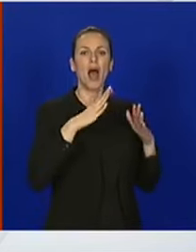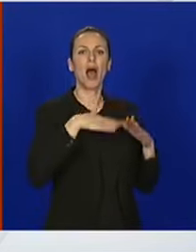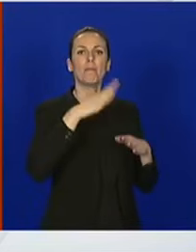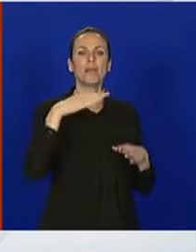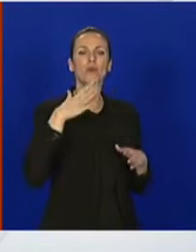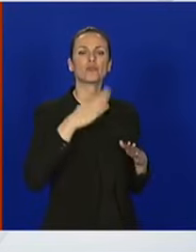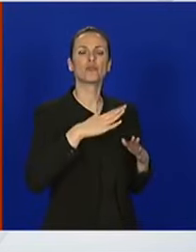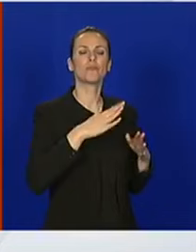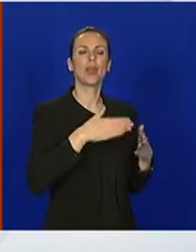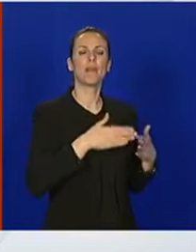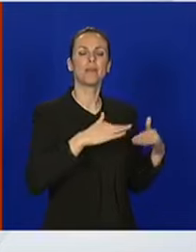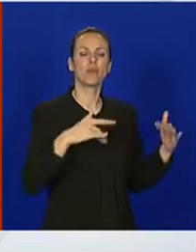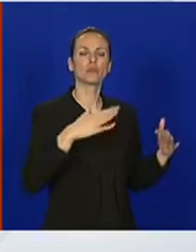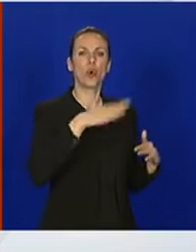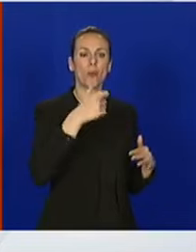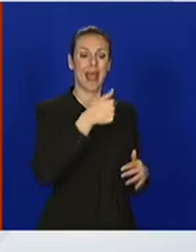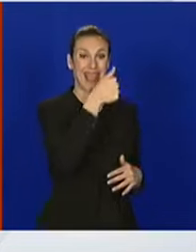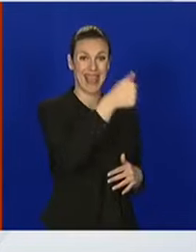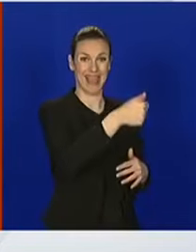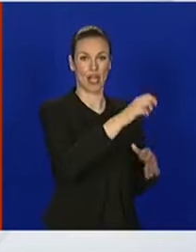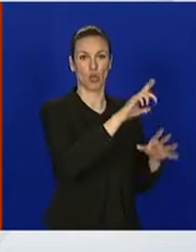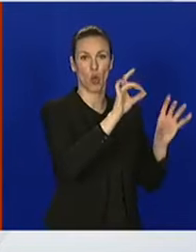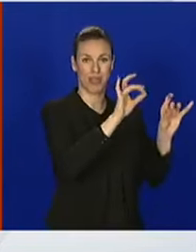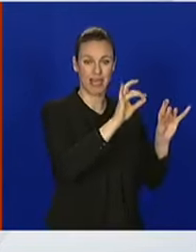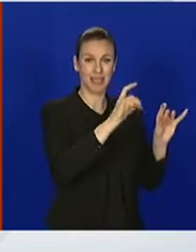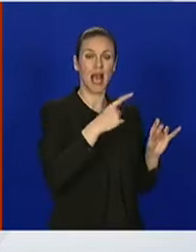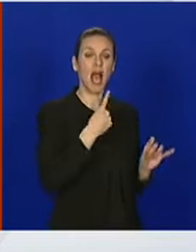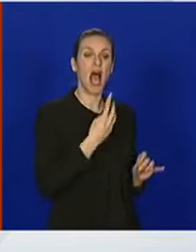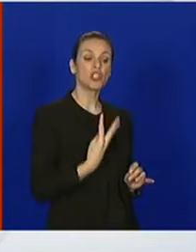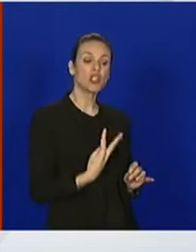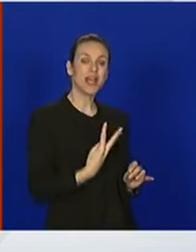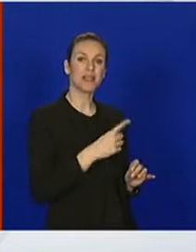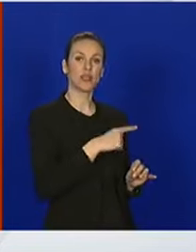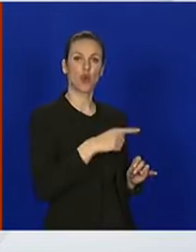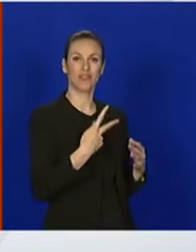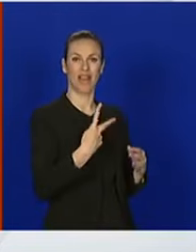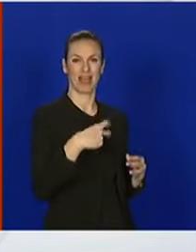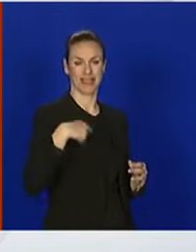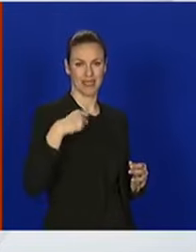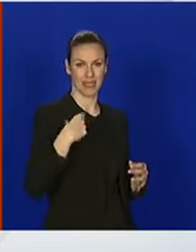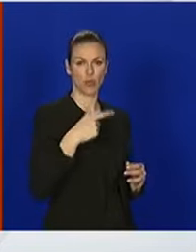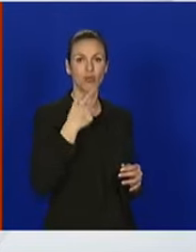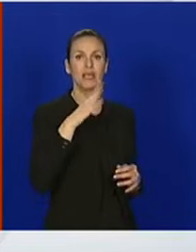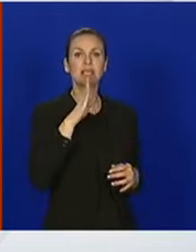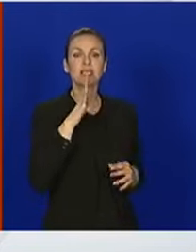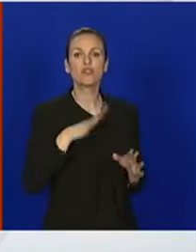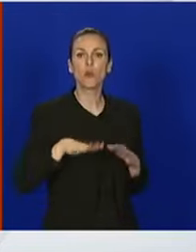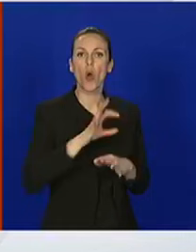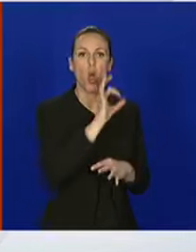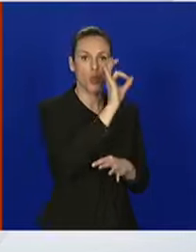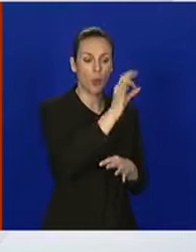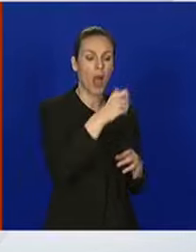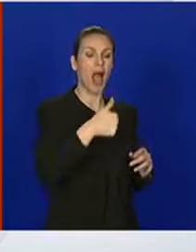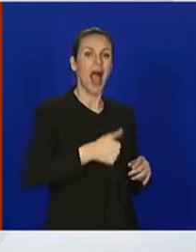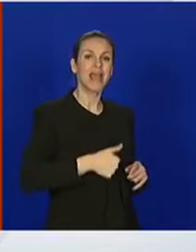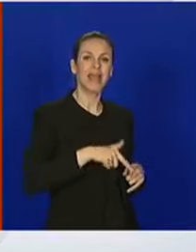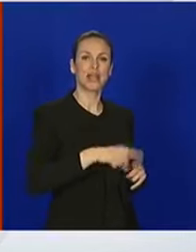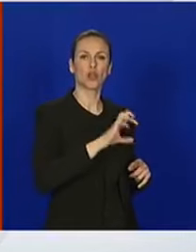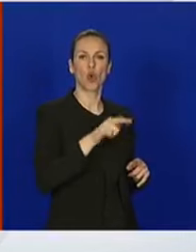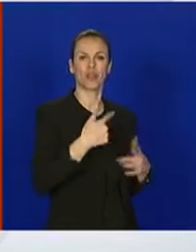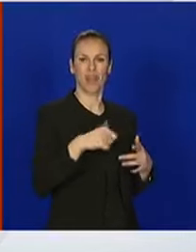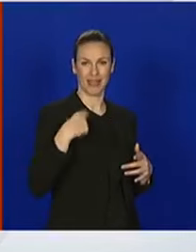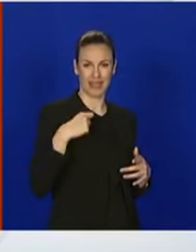jedan u prvoj dobnoj skupini, četvero u drugoj. Sisačko-Moslovačka, nula u prvoj, jedan u drugoj.